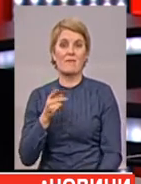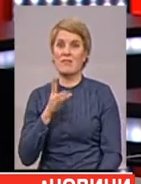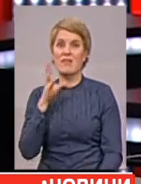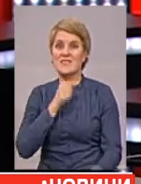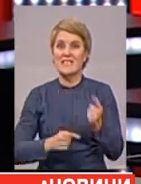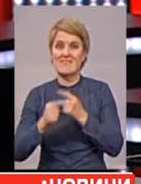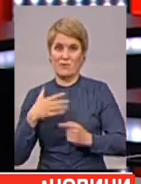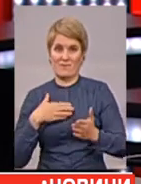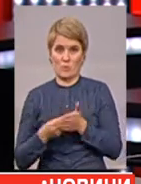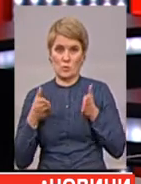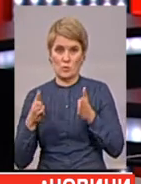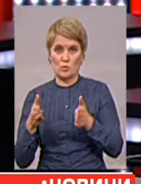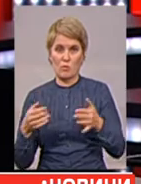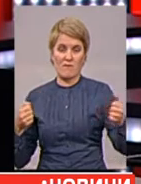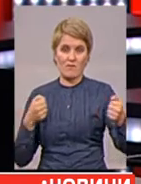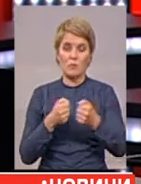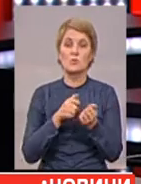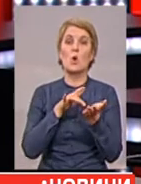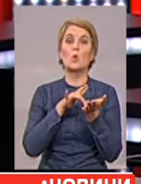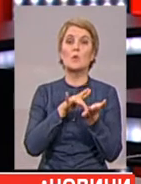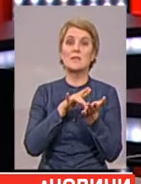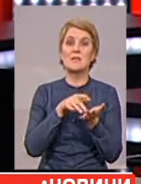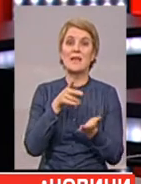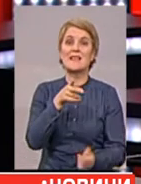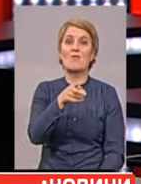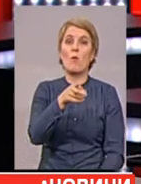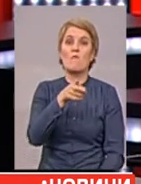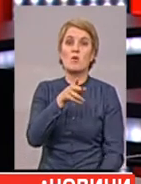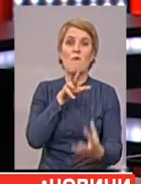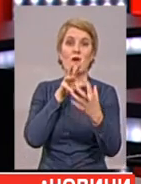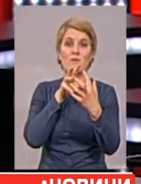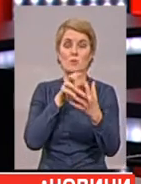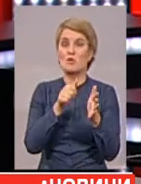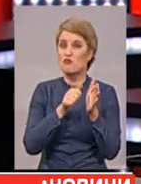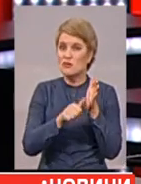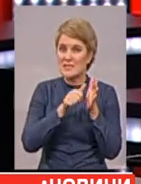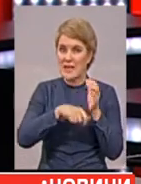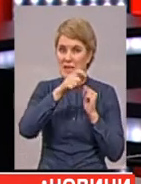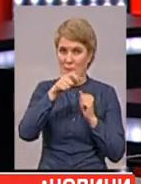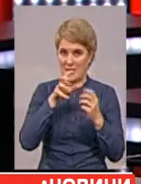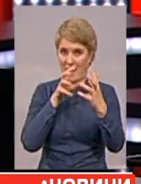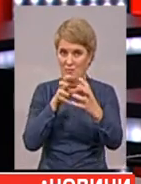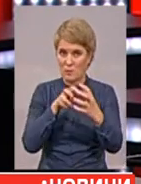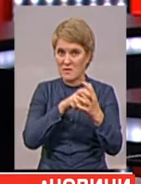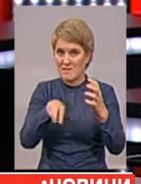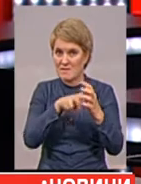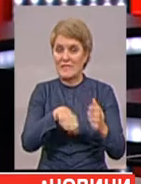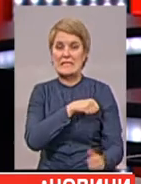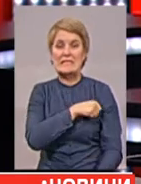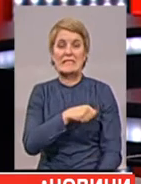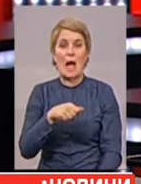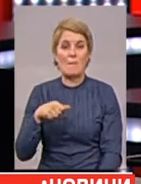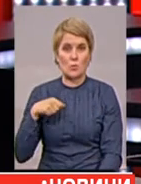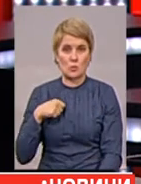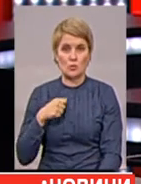і врізався в туристичний двоповерховий автобус. 60 пасажирів рейсового автобуса вибиралися з салону самотужки,